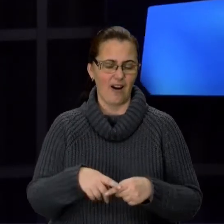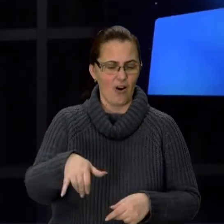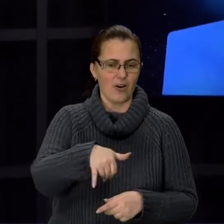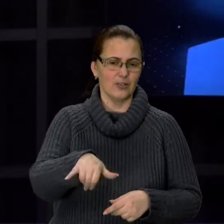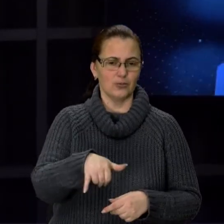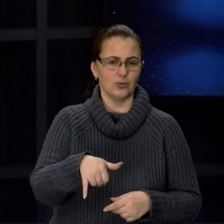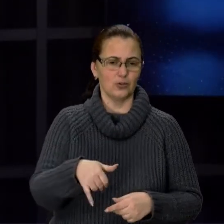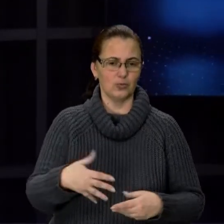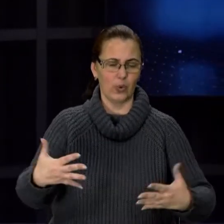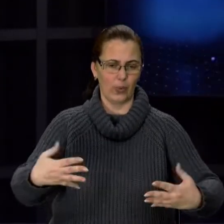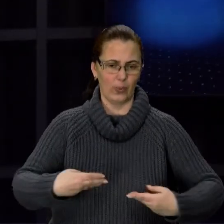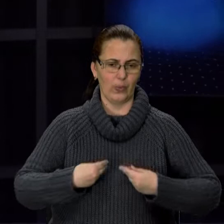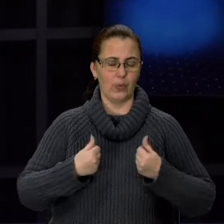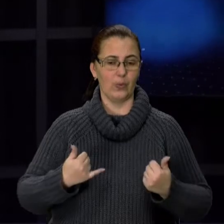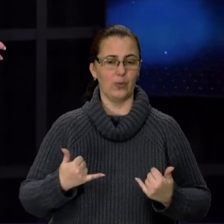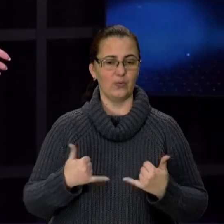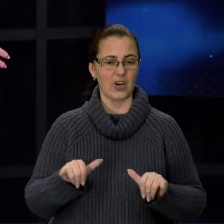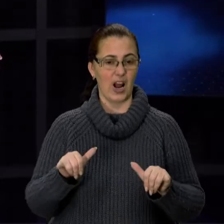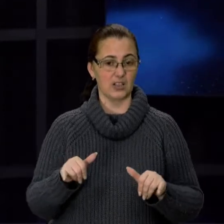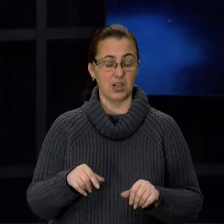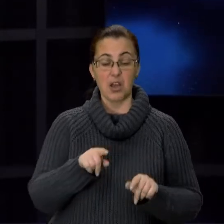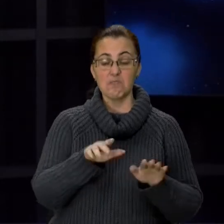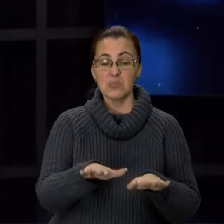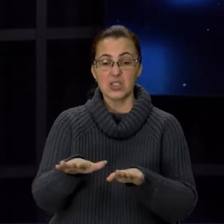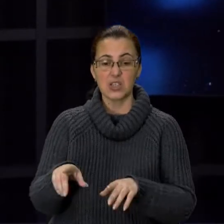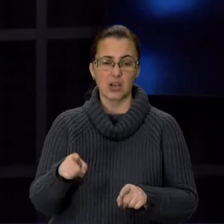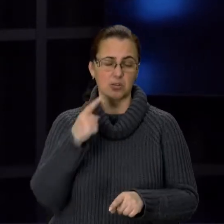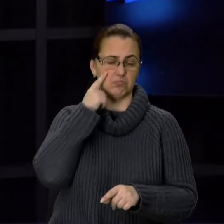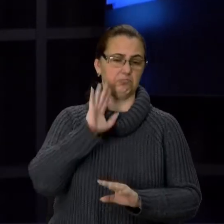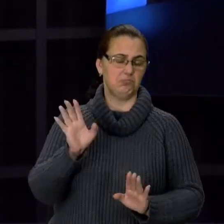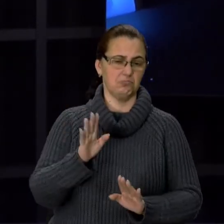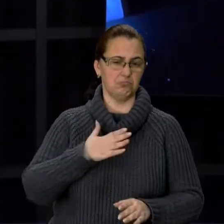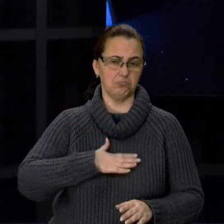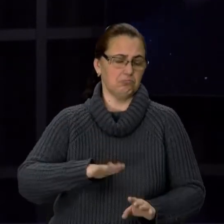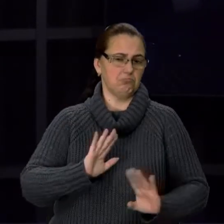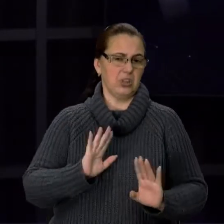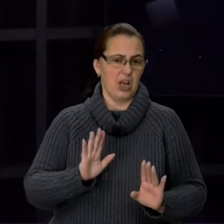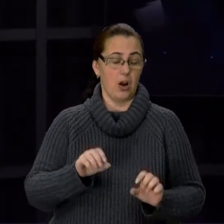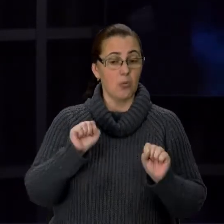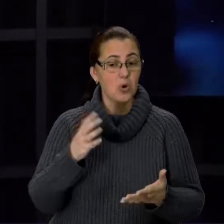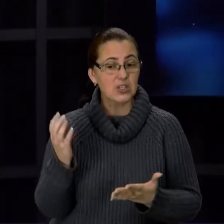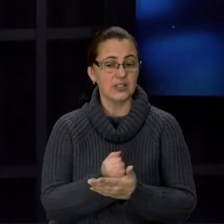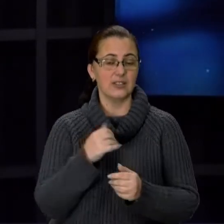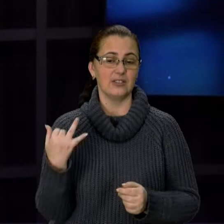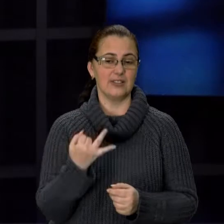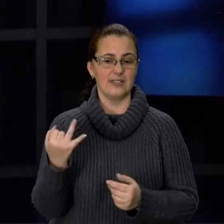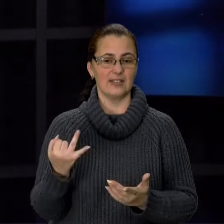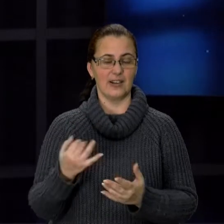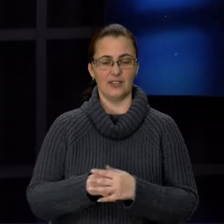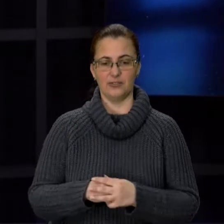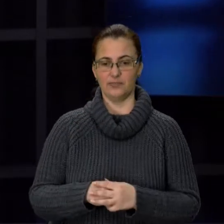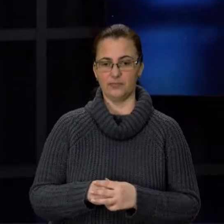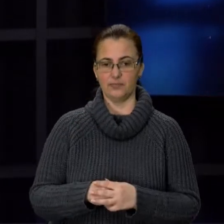Адже навіть у містечках, що здаються непримітними і непривітними, можна знайти щось цікаве. Єлизавета